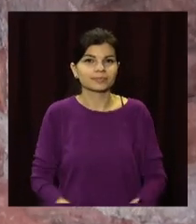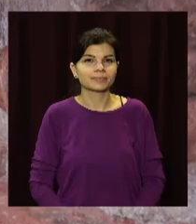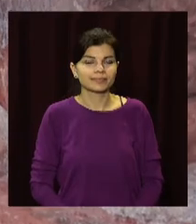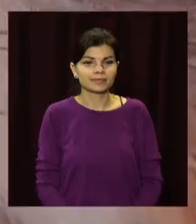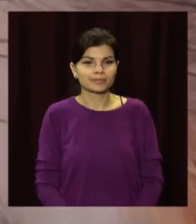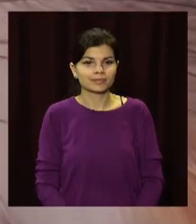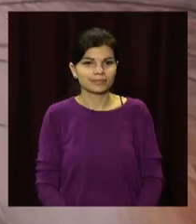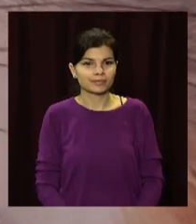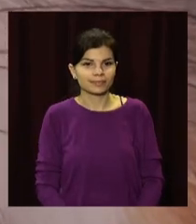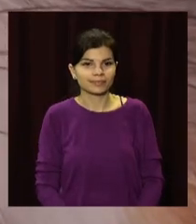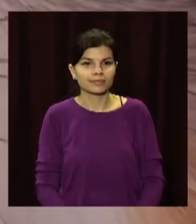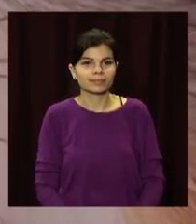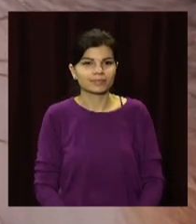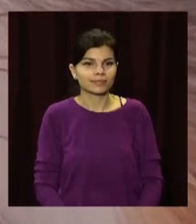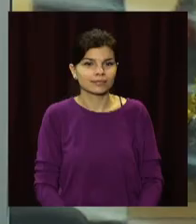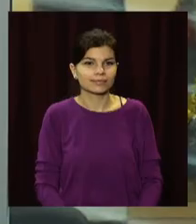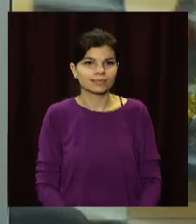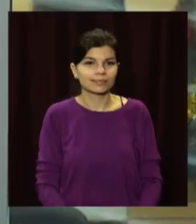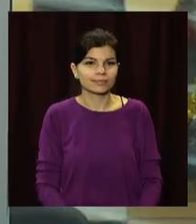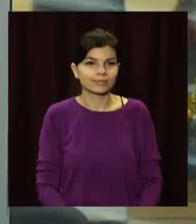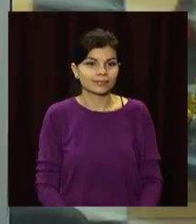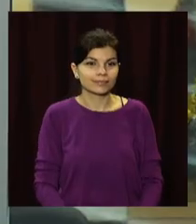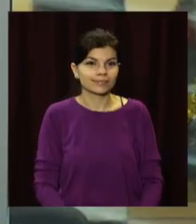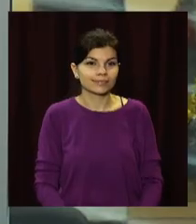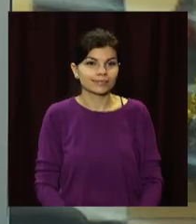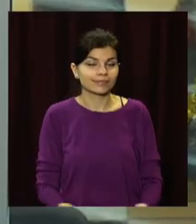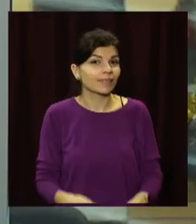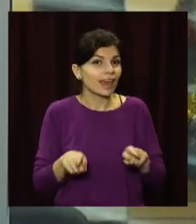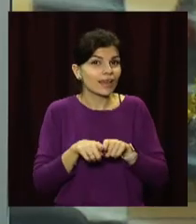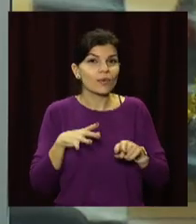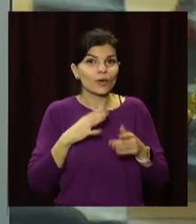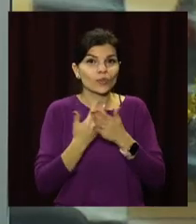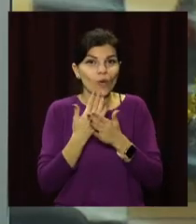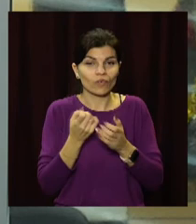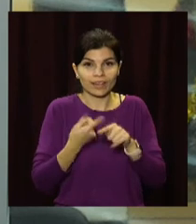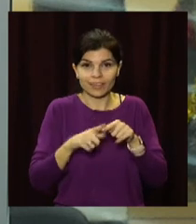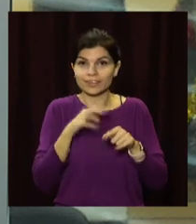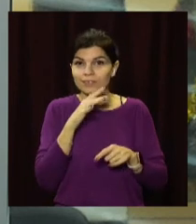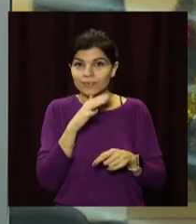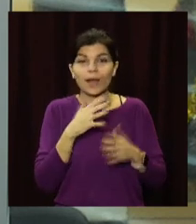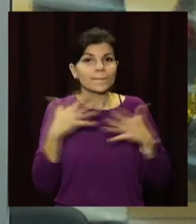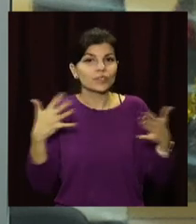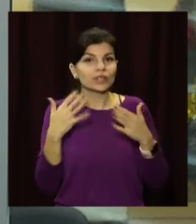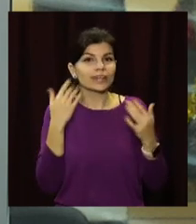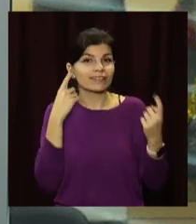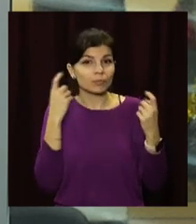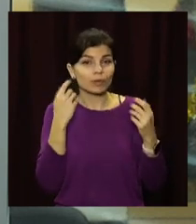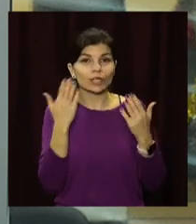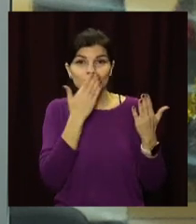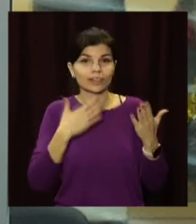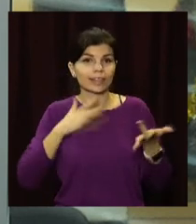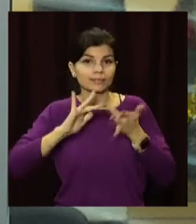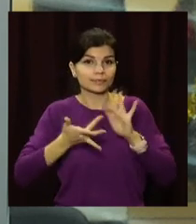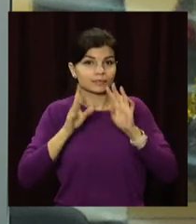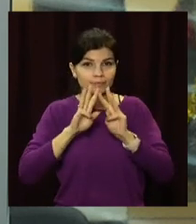ОпенЮз, телеканал «Відкритий». Такими були новини на цю годину. Більше інформації читайте на нашому